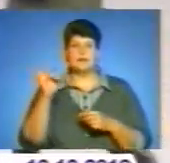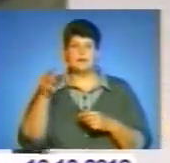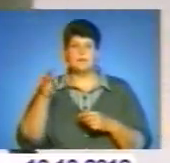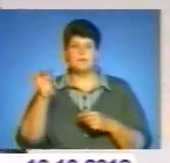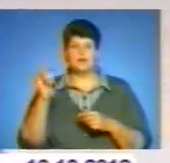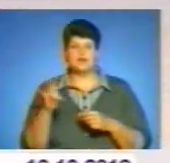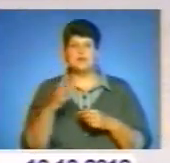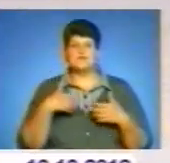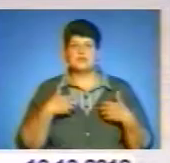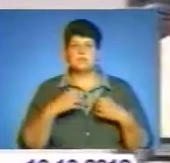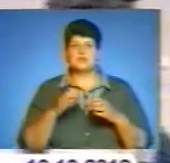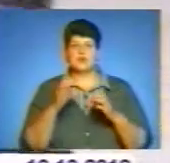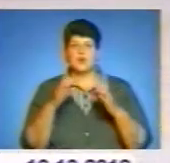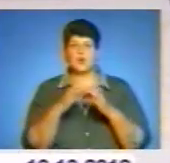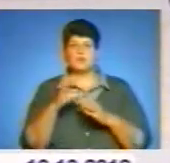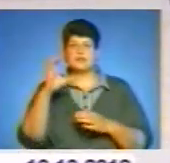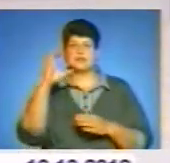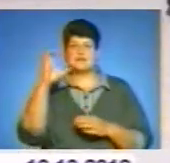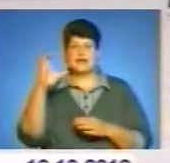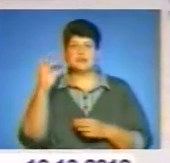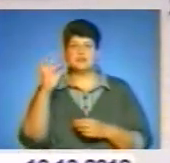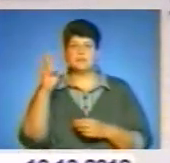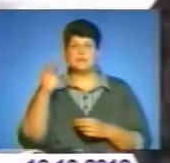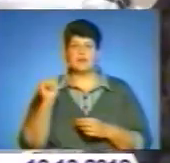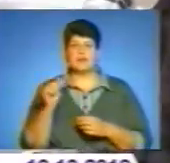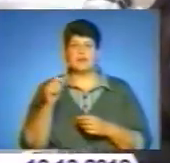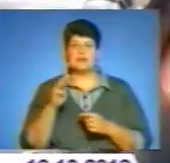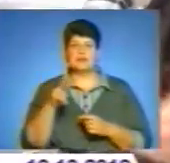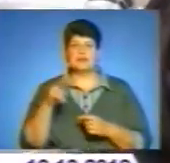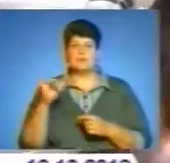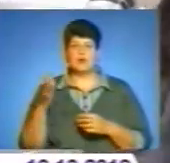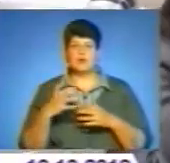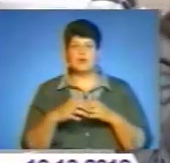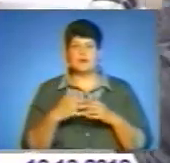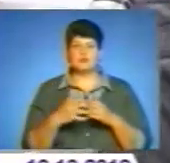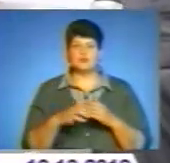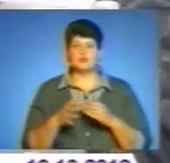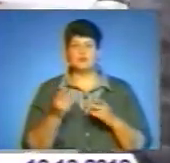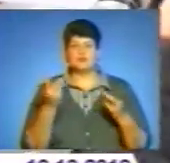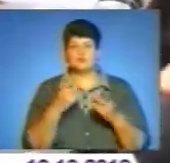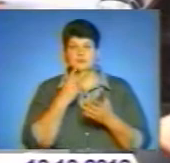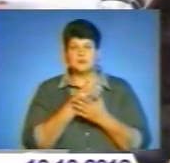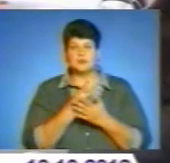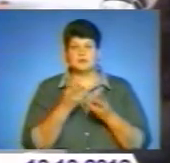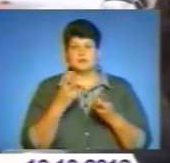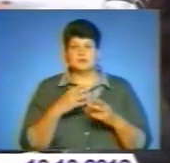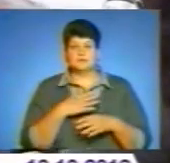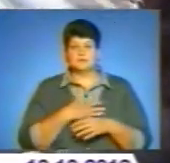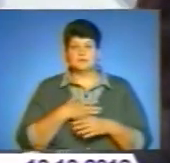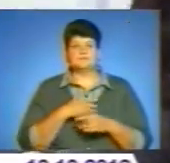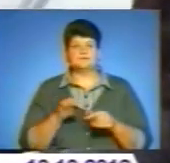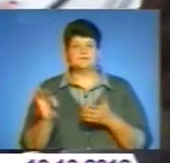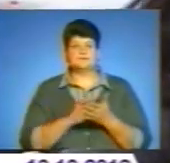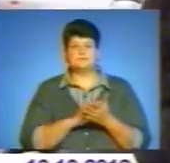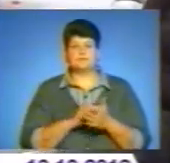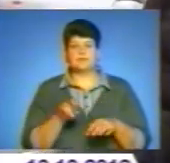Незайвим було би вживати імунопротектори. Іхінацею, китайський лимонник, жінчень, а також вітаміни групи С, які у великих кількостях